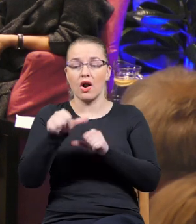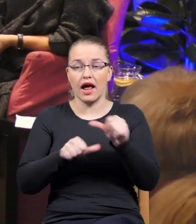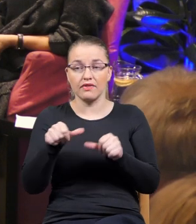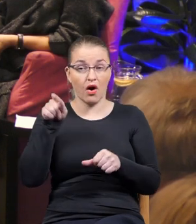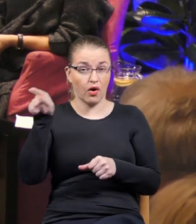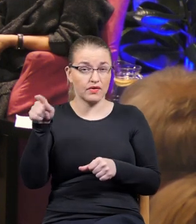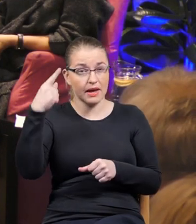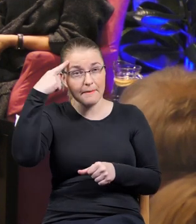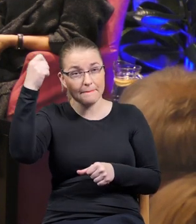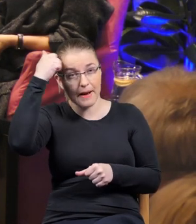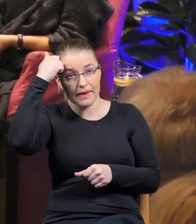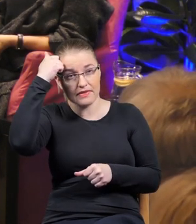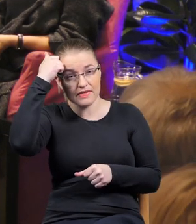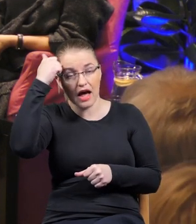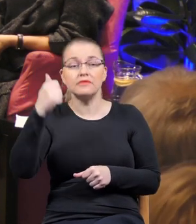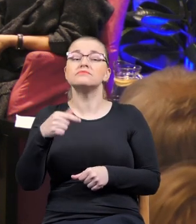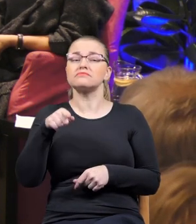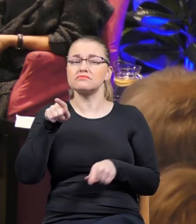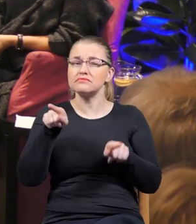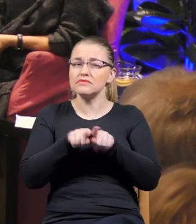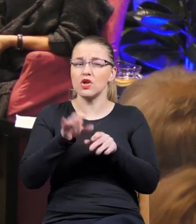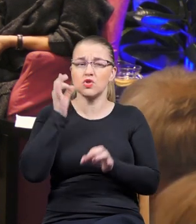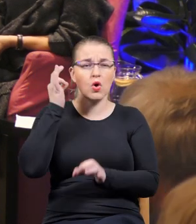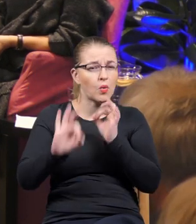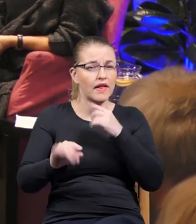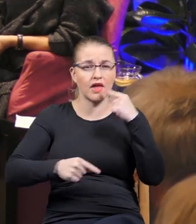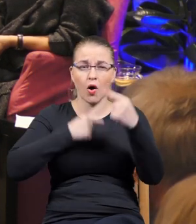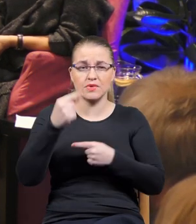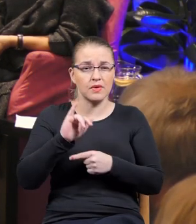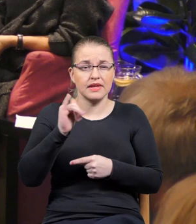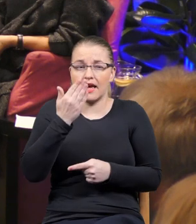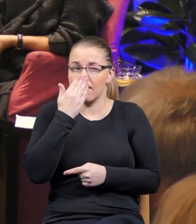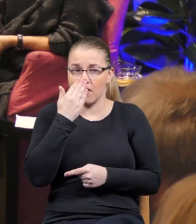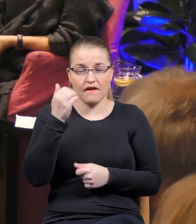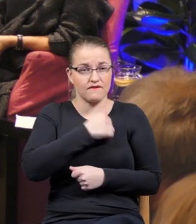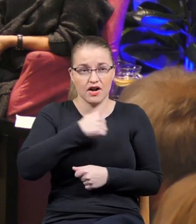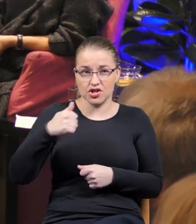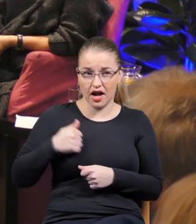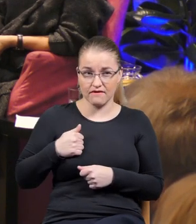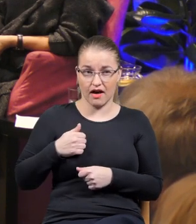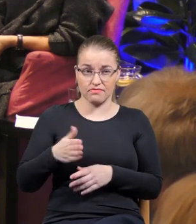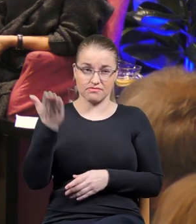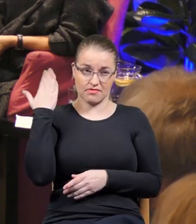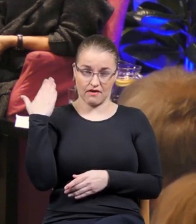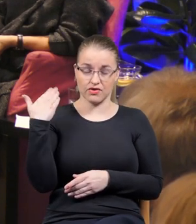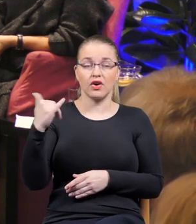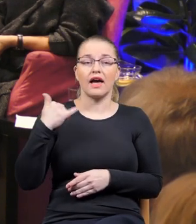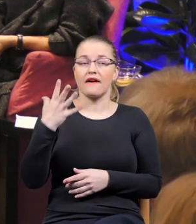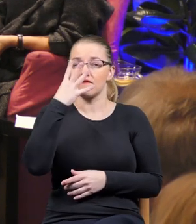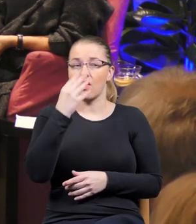Martin Polak zapamiętał i które nam też świetnie opisał, jak wyglądała ówczesna Warszawa. Jeszcze na przykład jak wyglądało życie